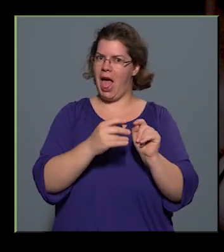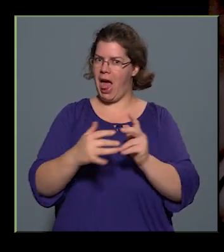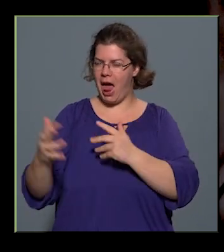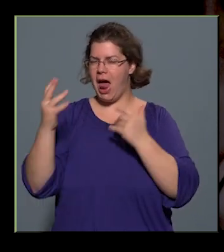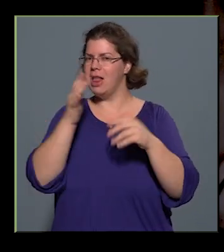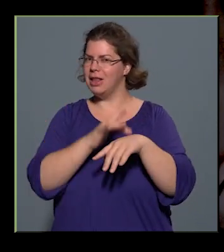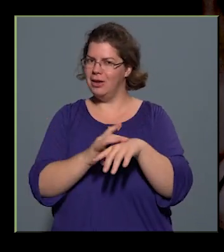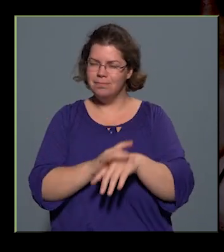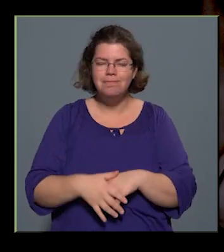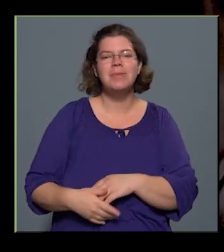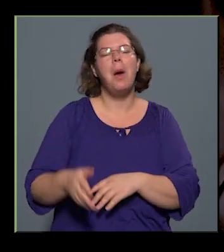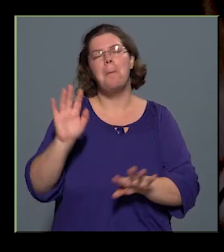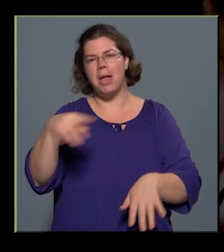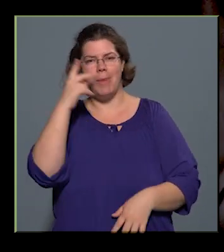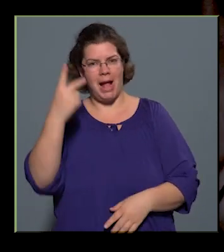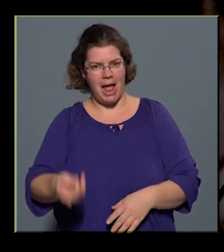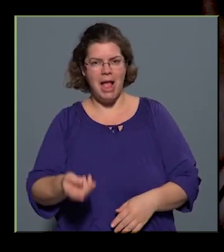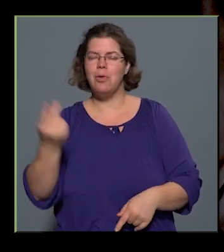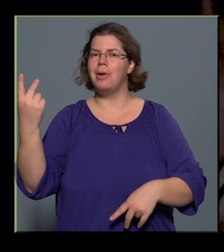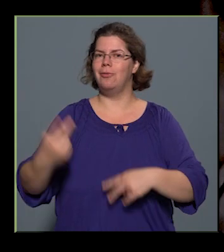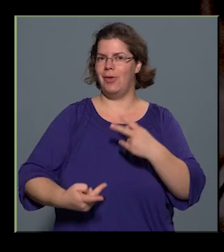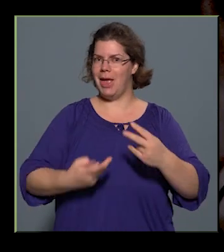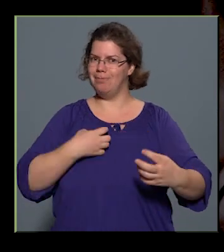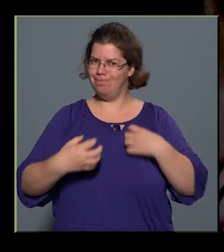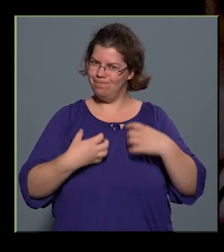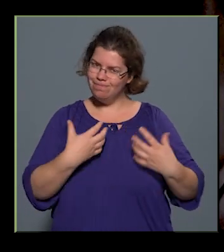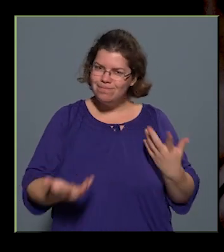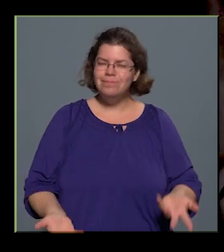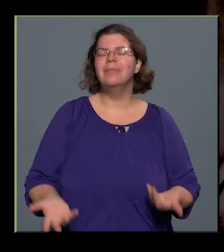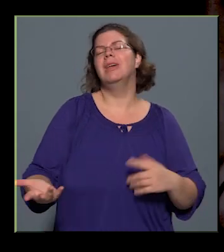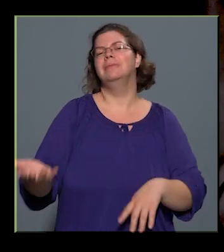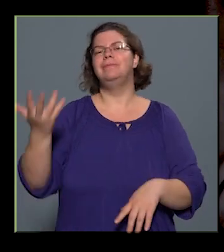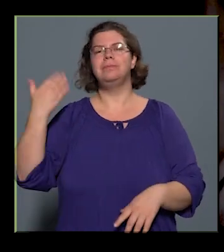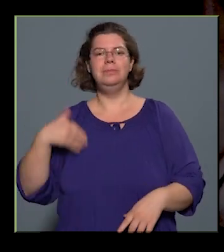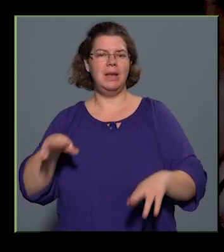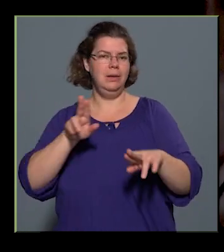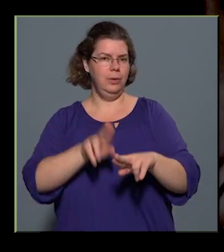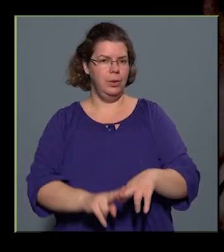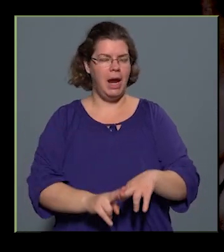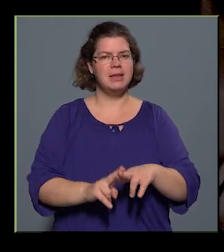majd meglátjuk a végkifejletet, hogy az előző rendszer